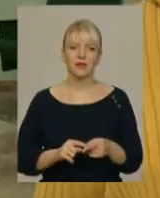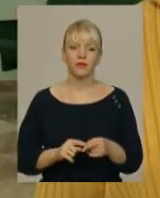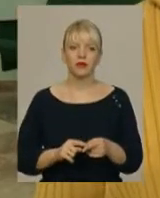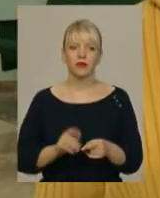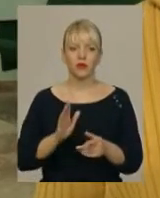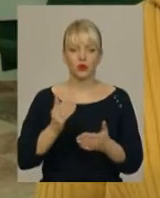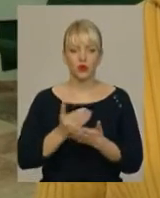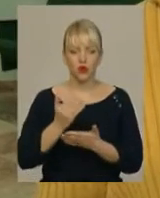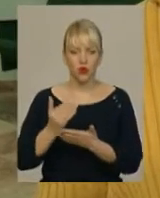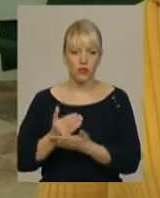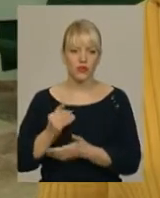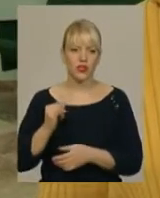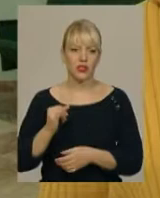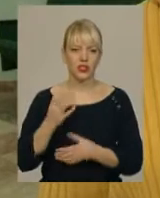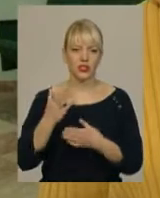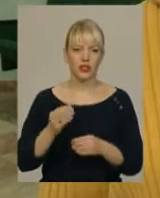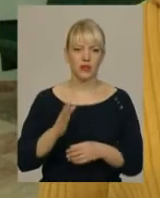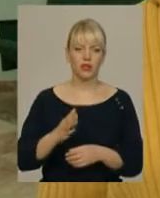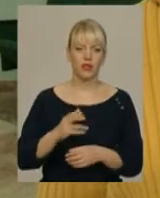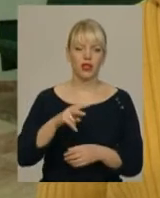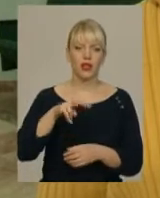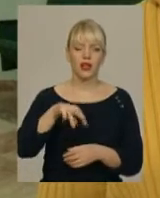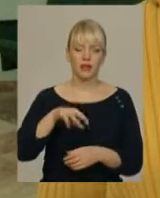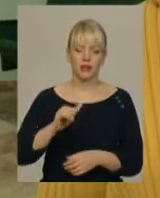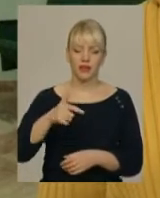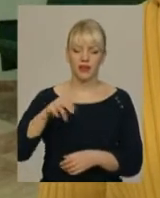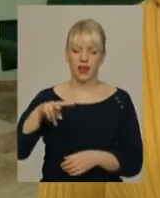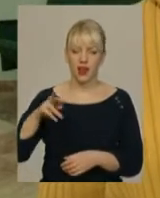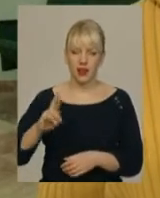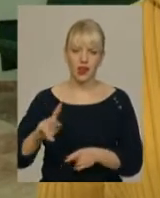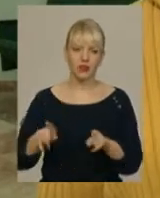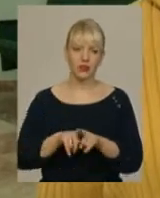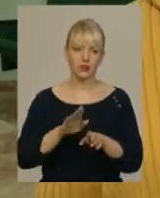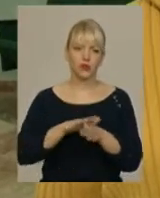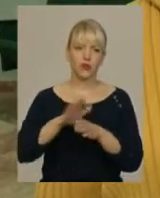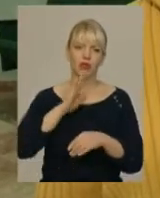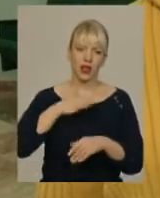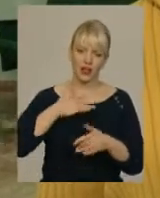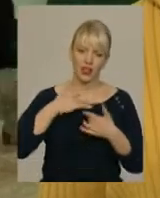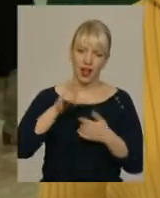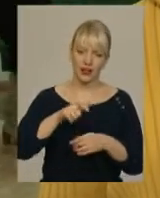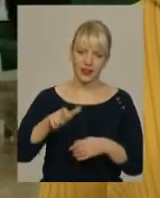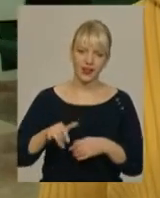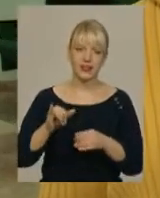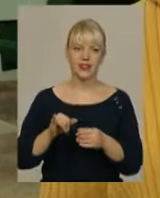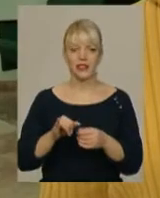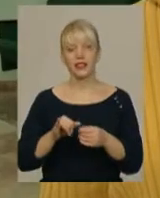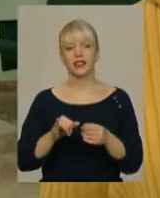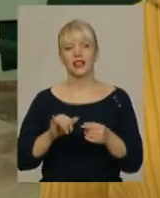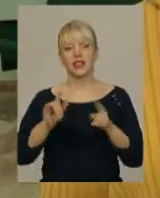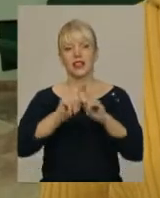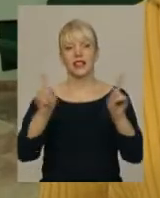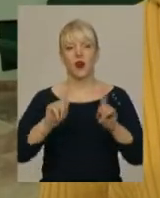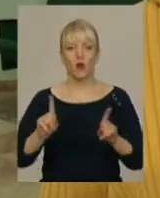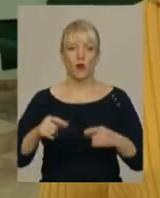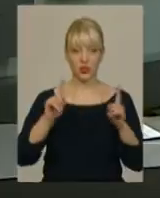будуть нові пісні Луіса Міґєля, будуть виконувати наші артисти і, звичайно, зіркові